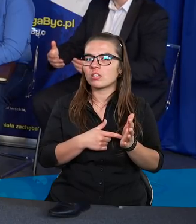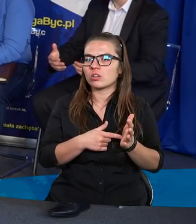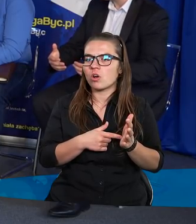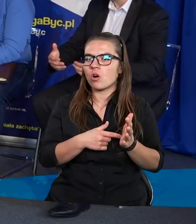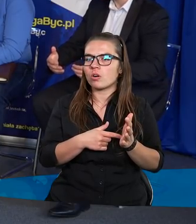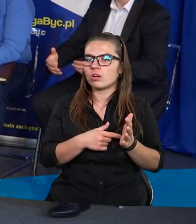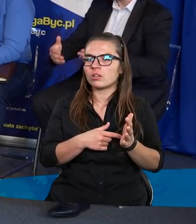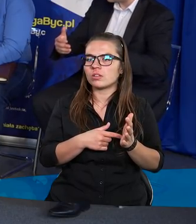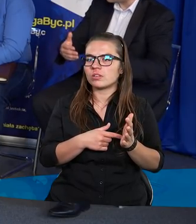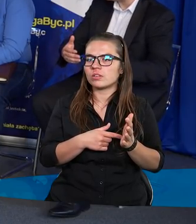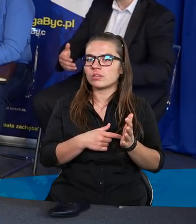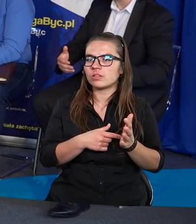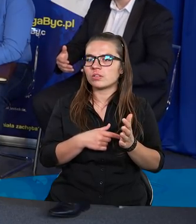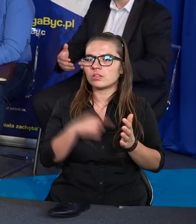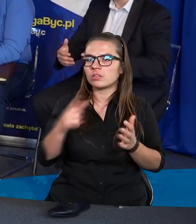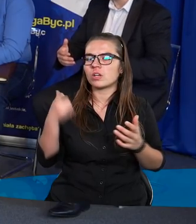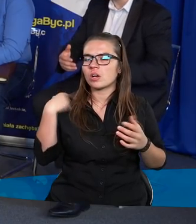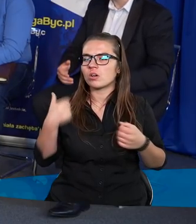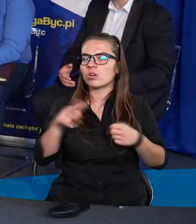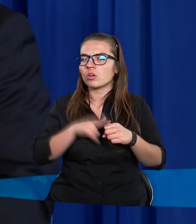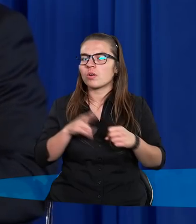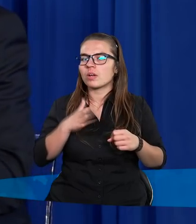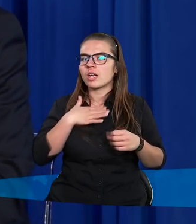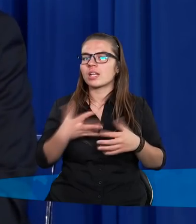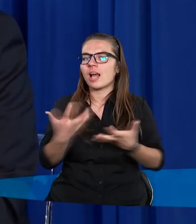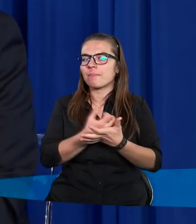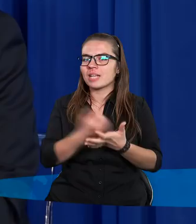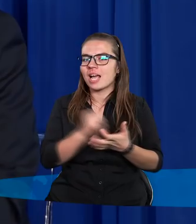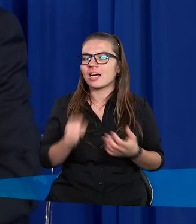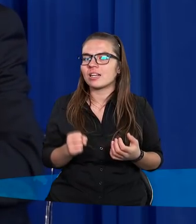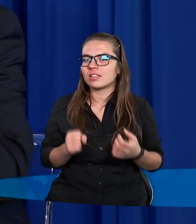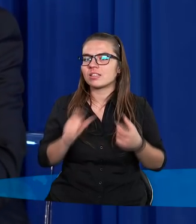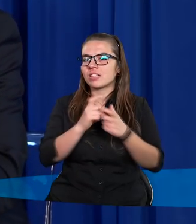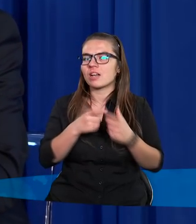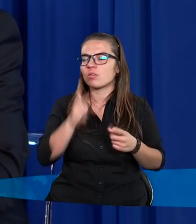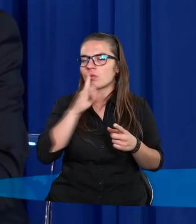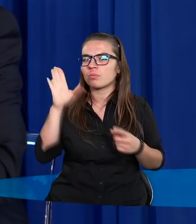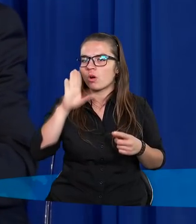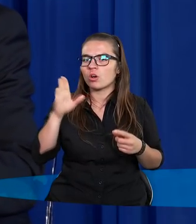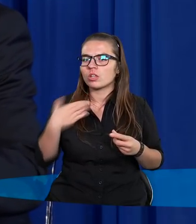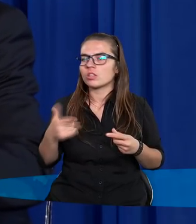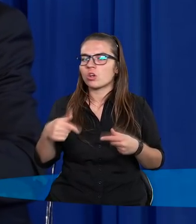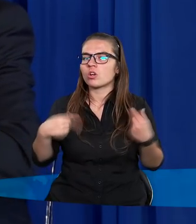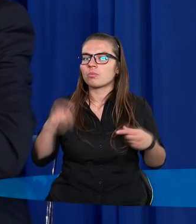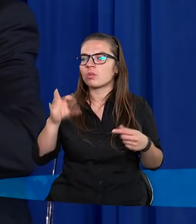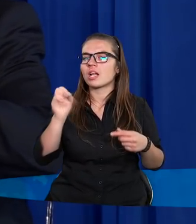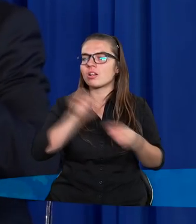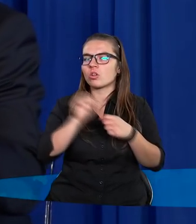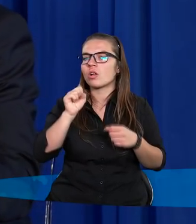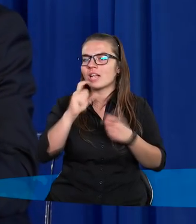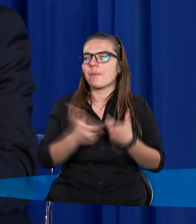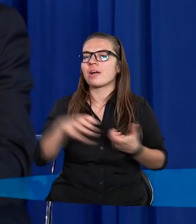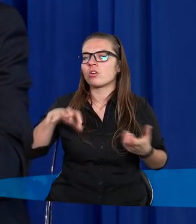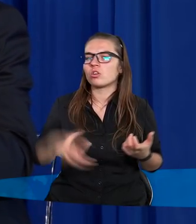osobne, na przykład do przebytku, do tego namiotu czy na górę i tam rozmawiał z Bogiem. To nie było tak, że Bóg mówił do całego